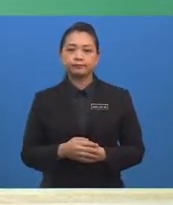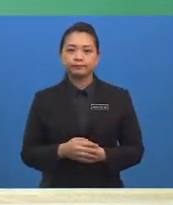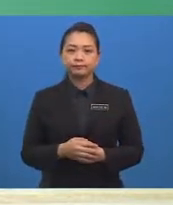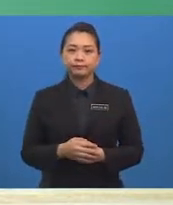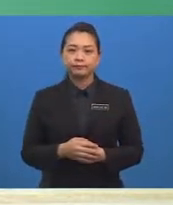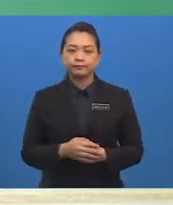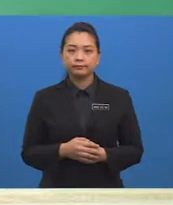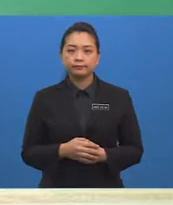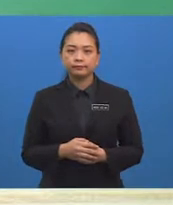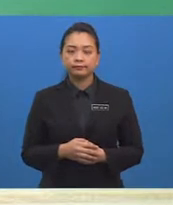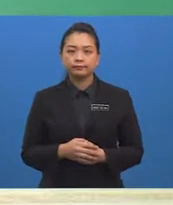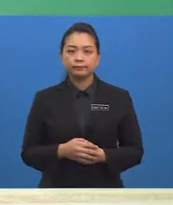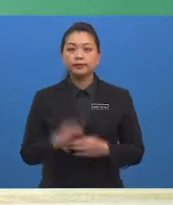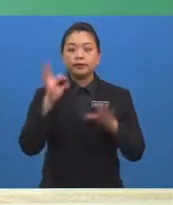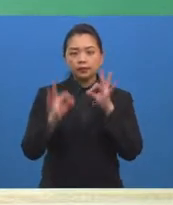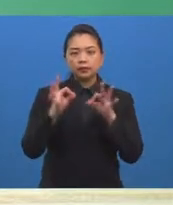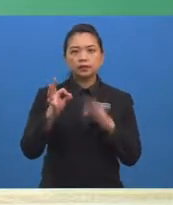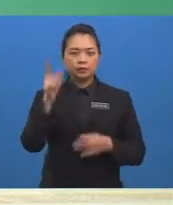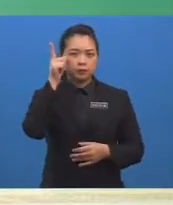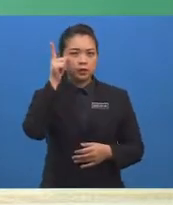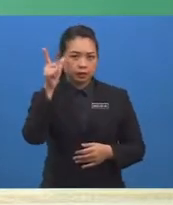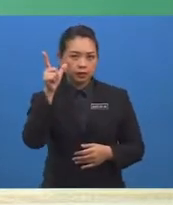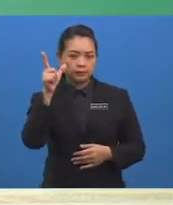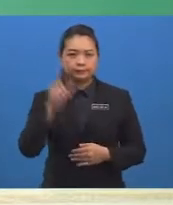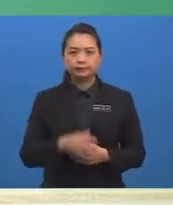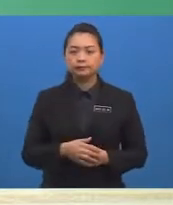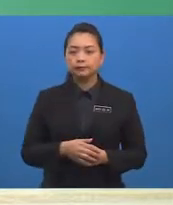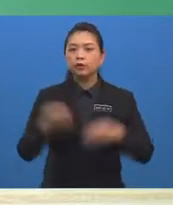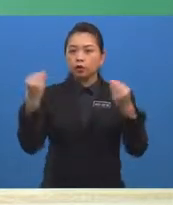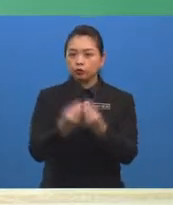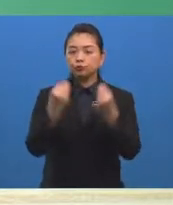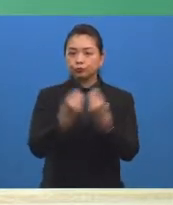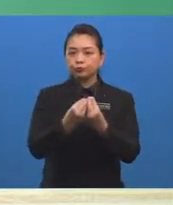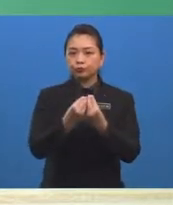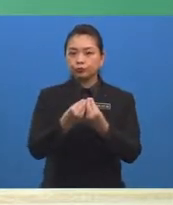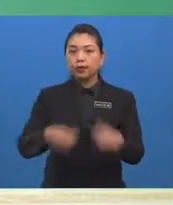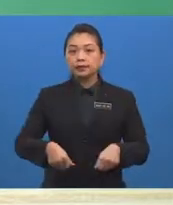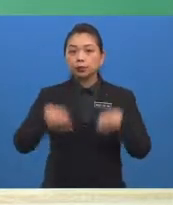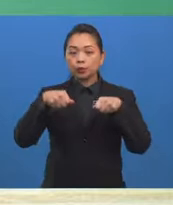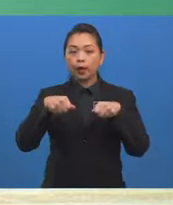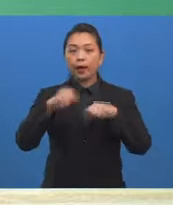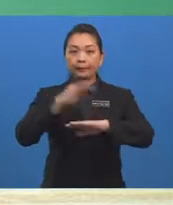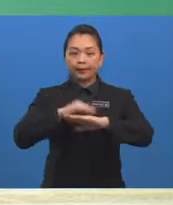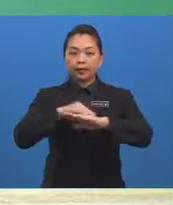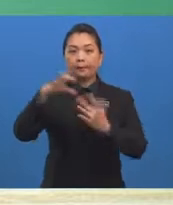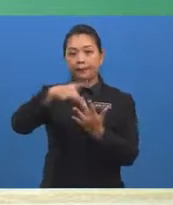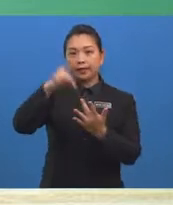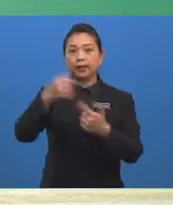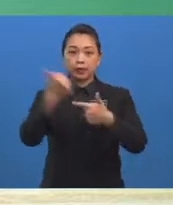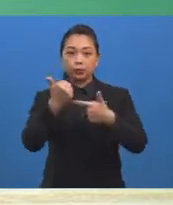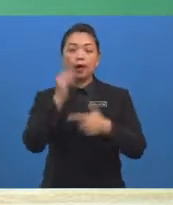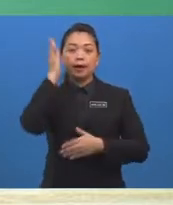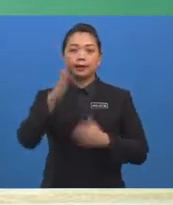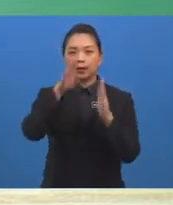Jika diperhatikan jumlah seluar pada pilihan pada kedua akan berkurang